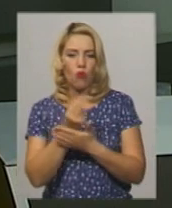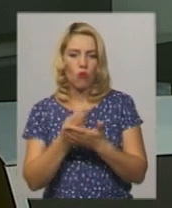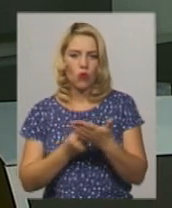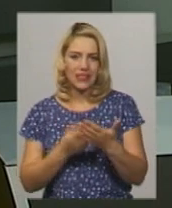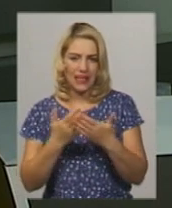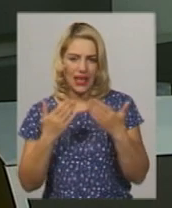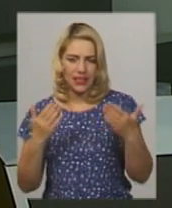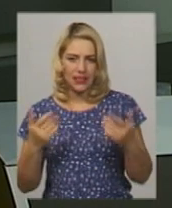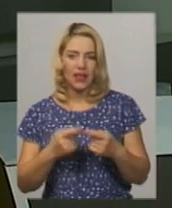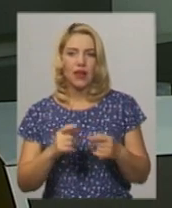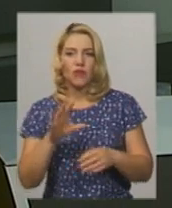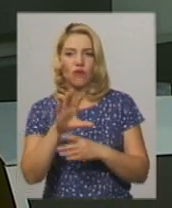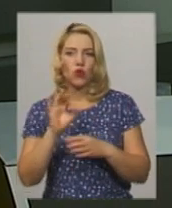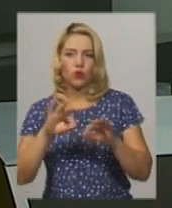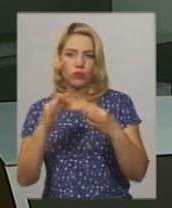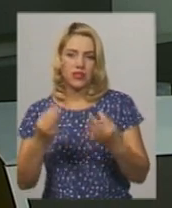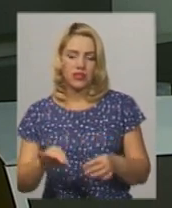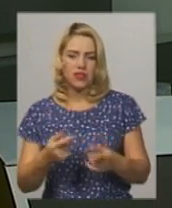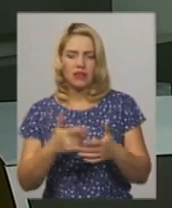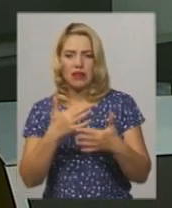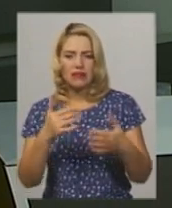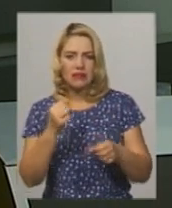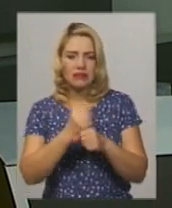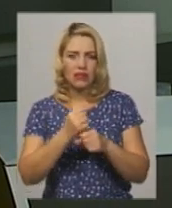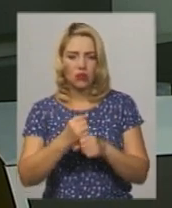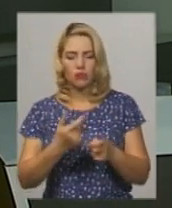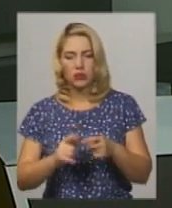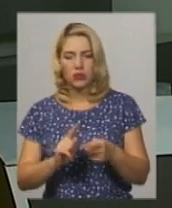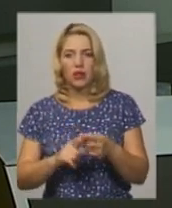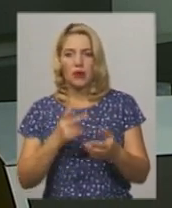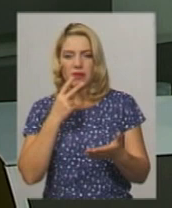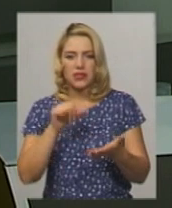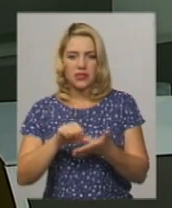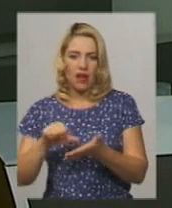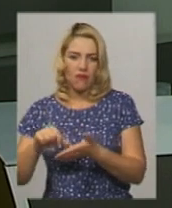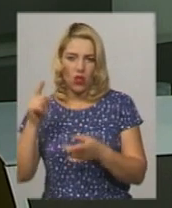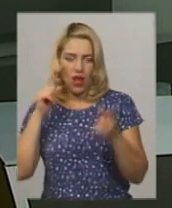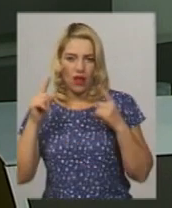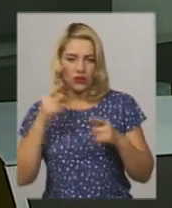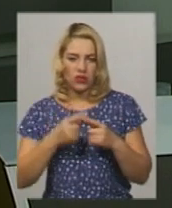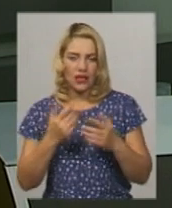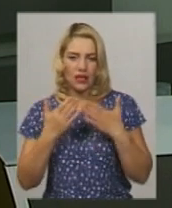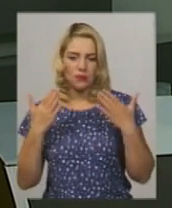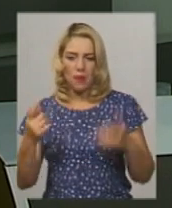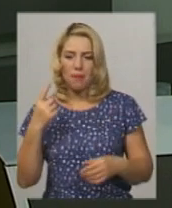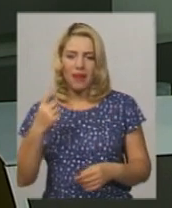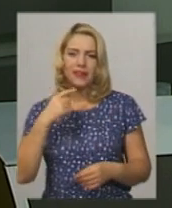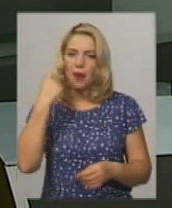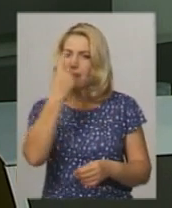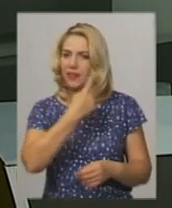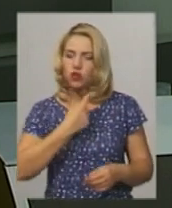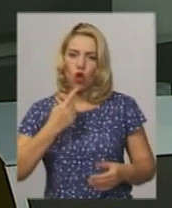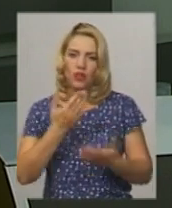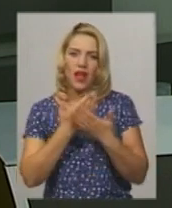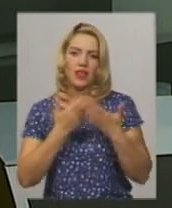50 робіт у стилях стріт, натюрморт, портрет і світловий пензель представила авторка експозиції. Це перша персональна виставка Наталії